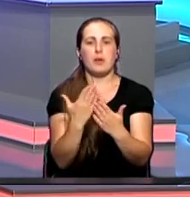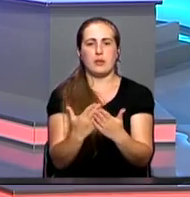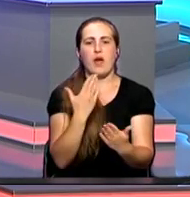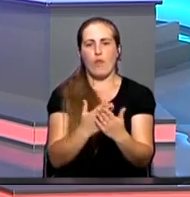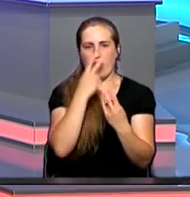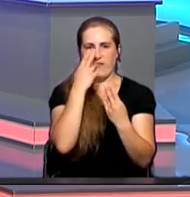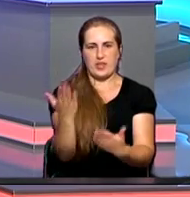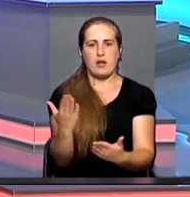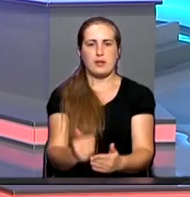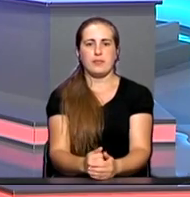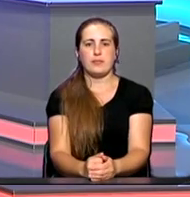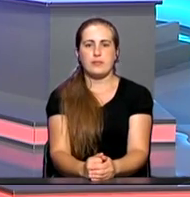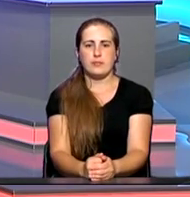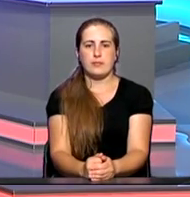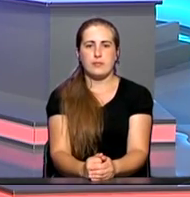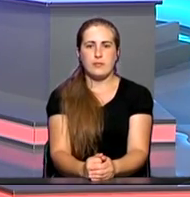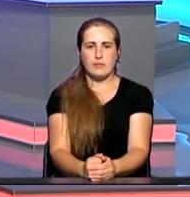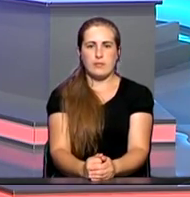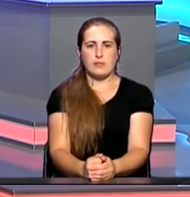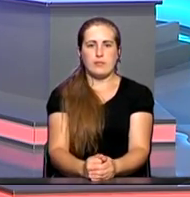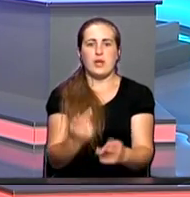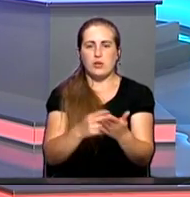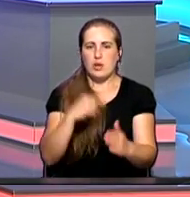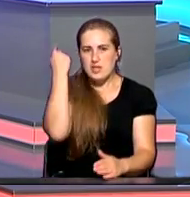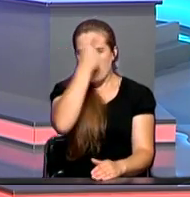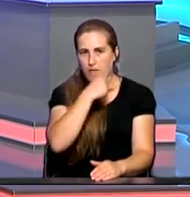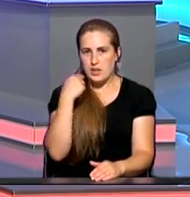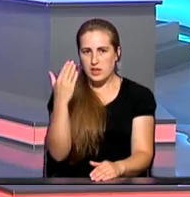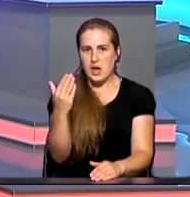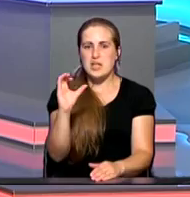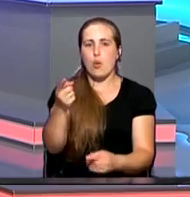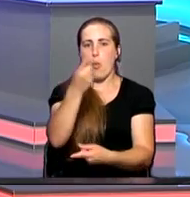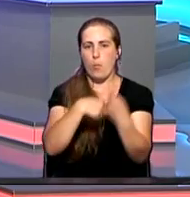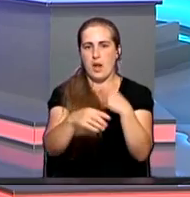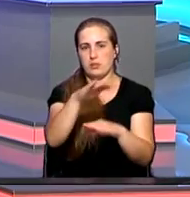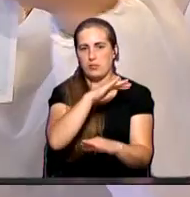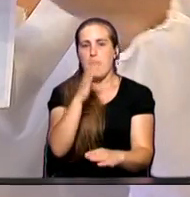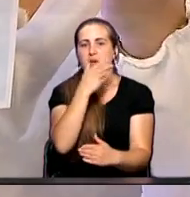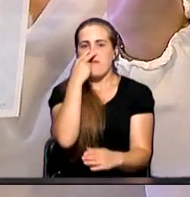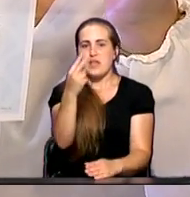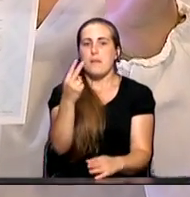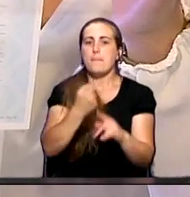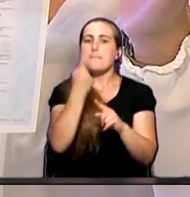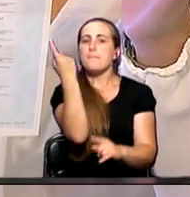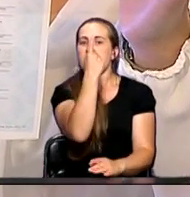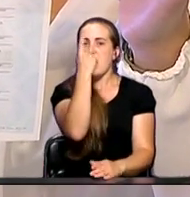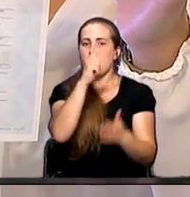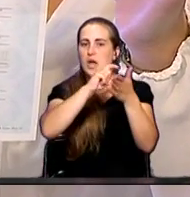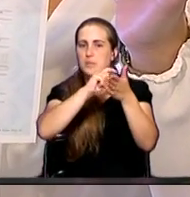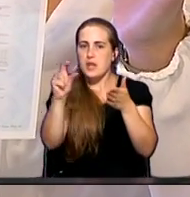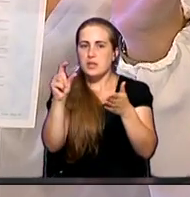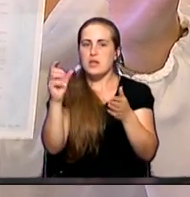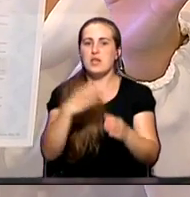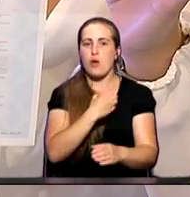Полис выглядит таким образом, это лицевая сторона, и с обратной стороны, вот мы видим, это первая отметка страховой